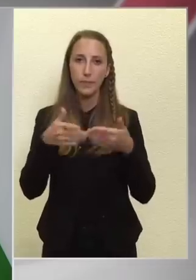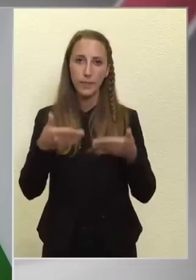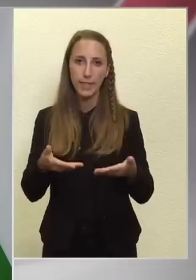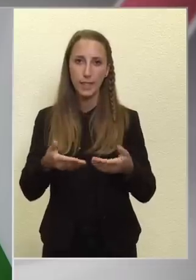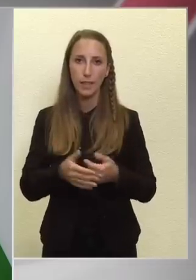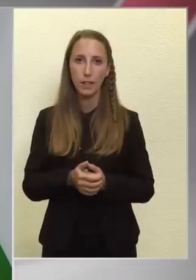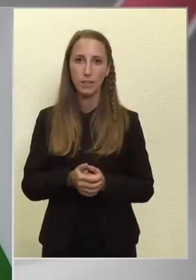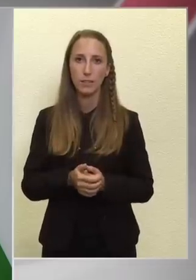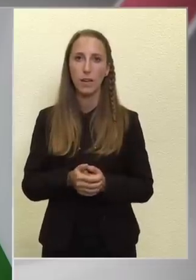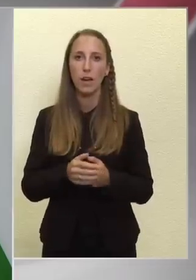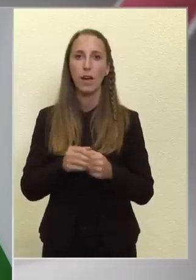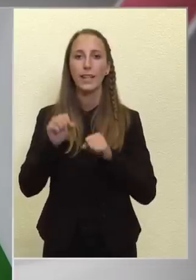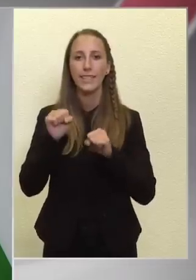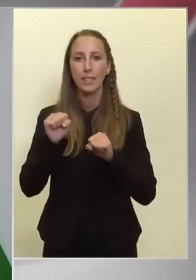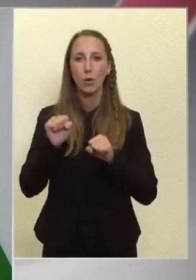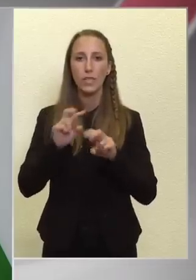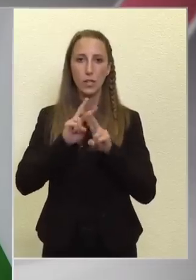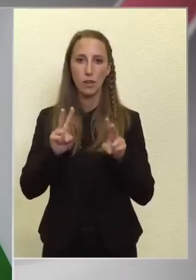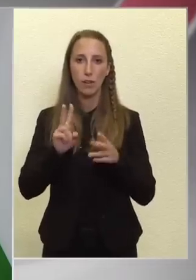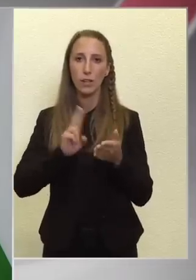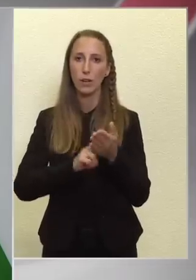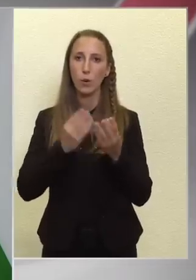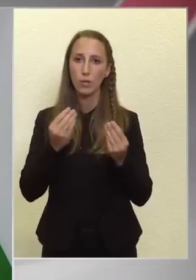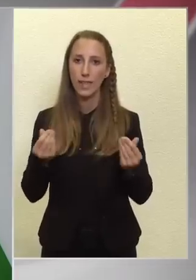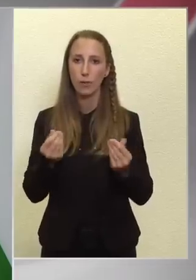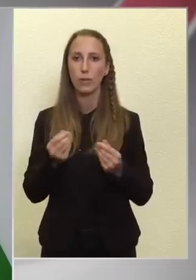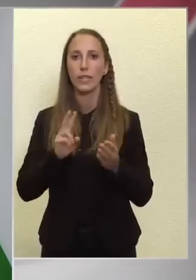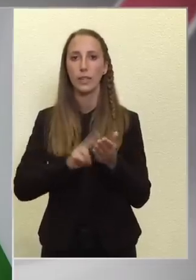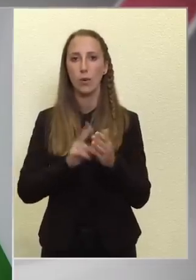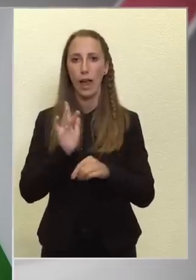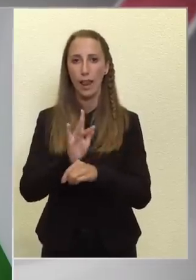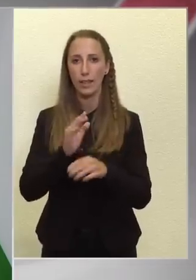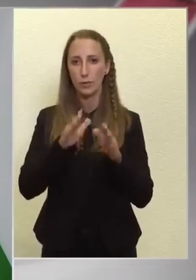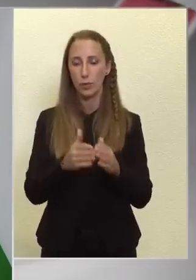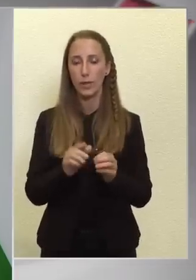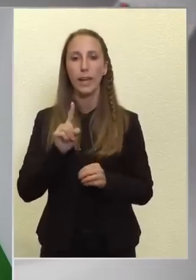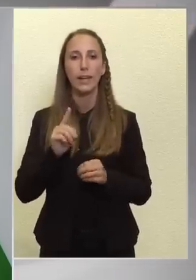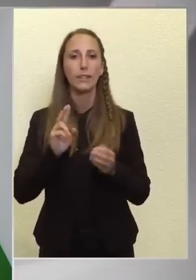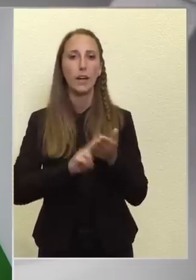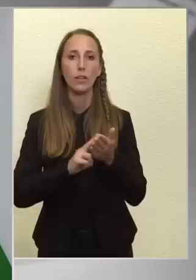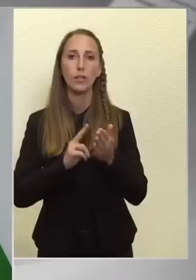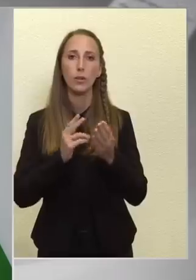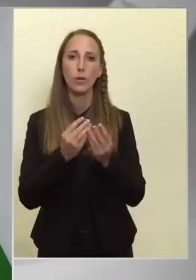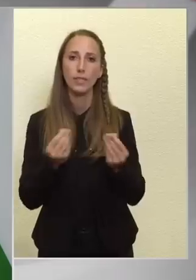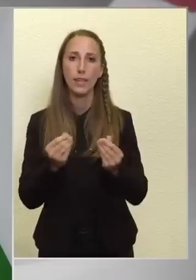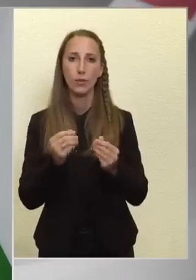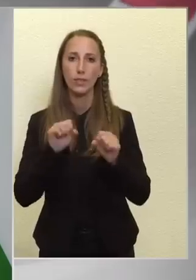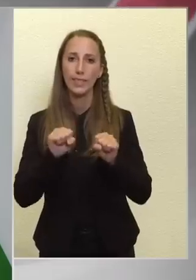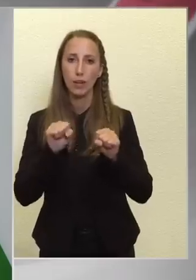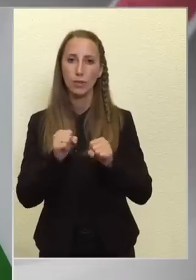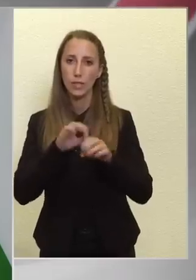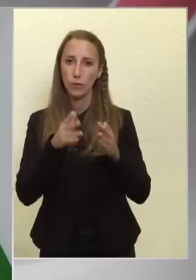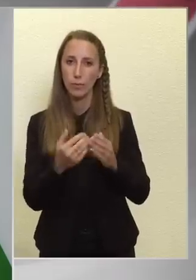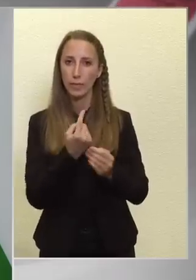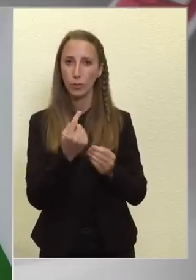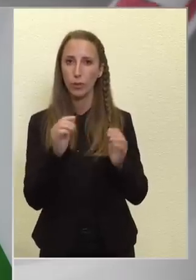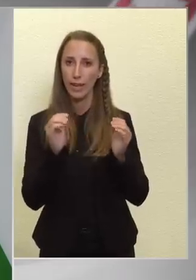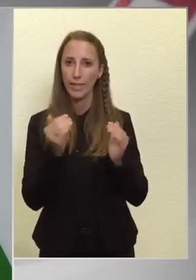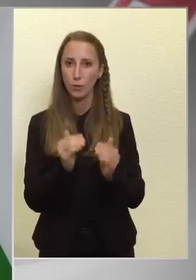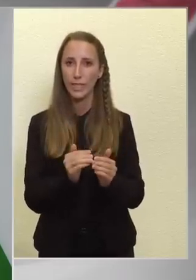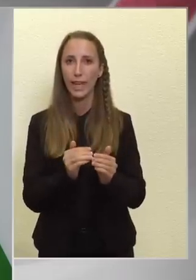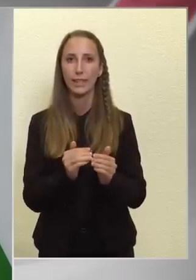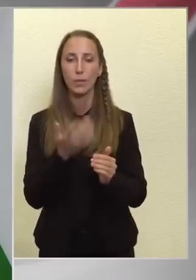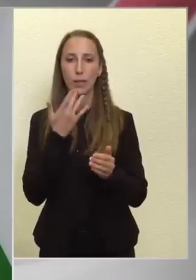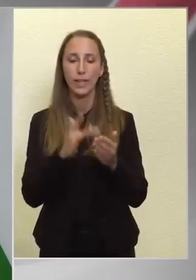a tiltakozásnak vannak jogszerű, meg jogállás formái. De a jogszerű tiltakozás formáit Önök szűkítették le például a